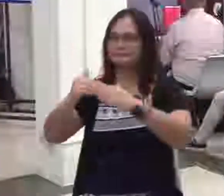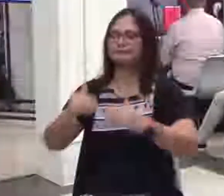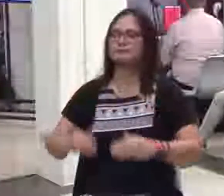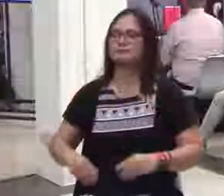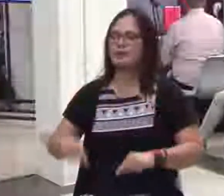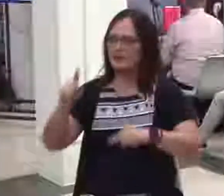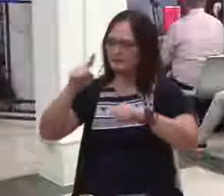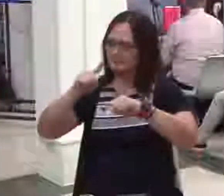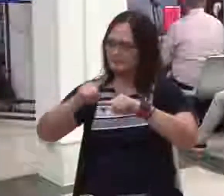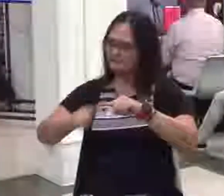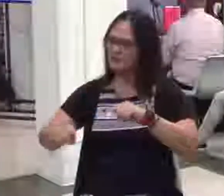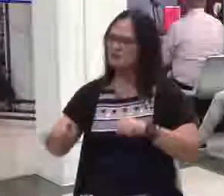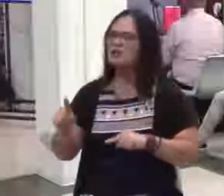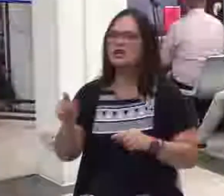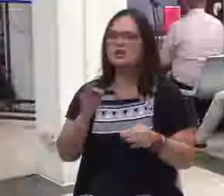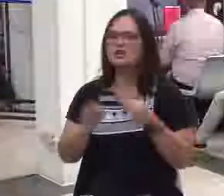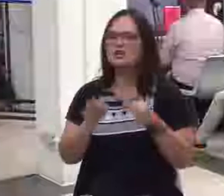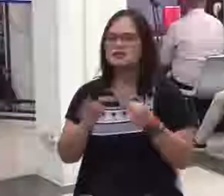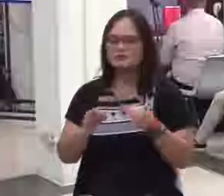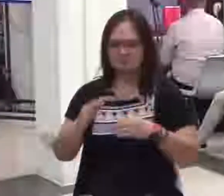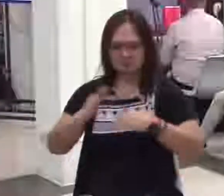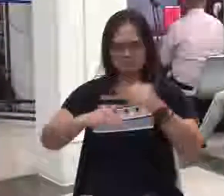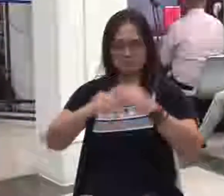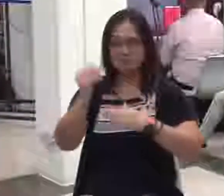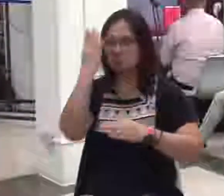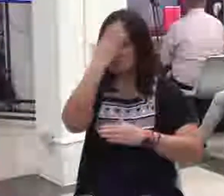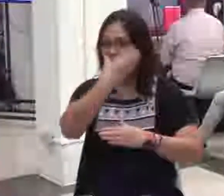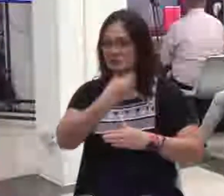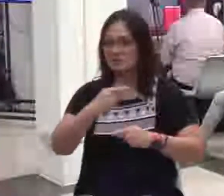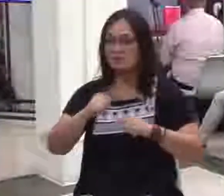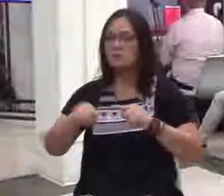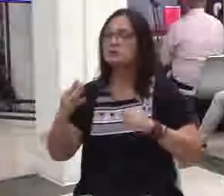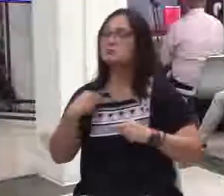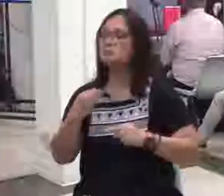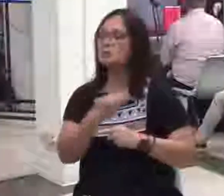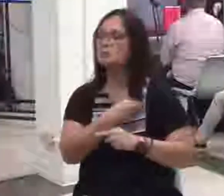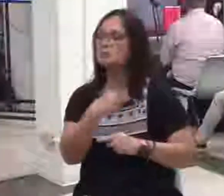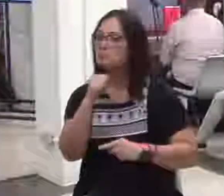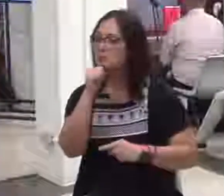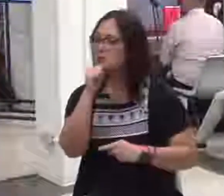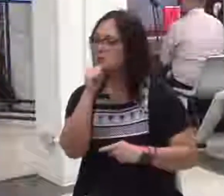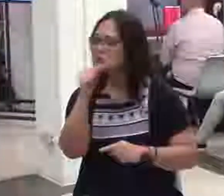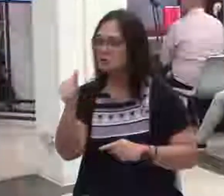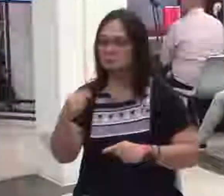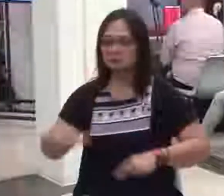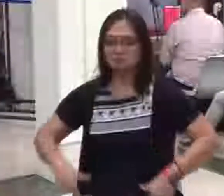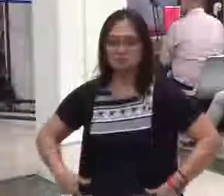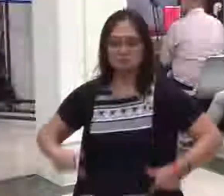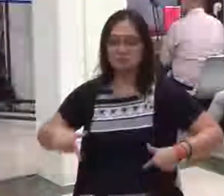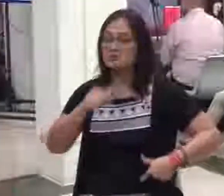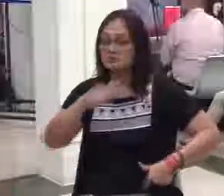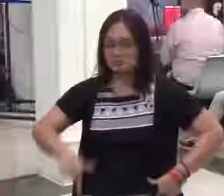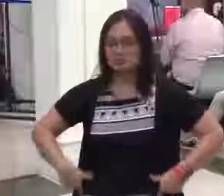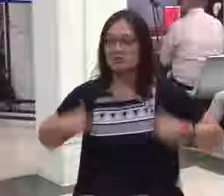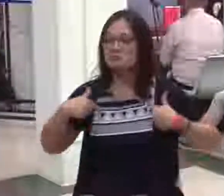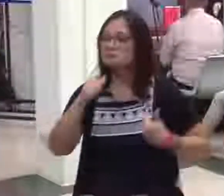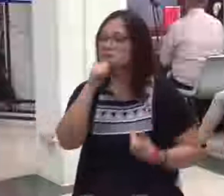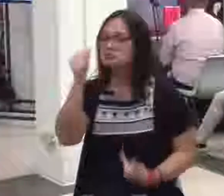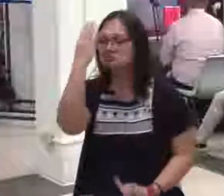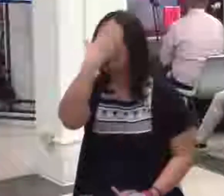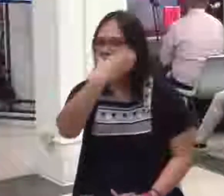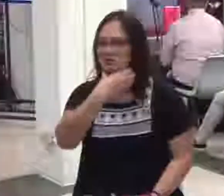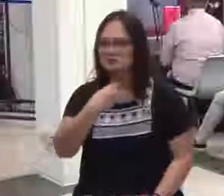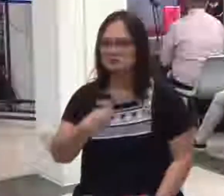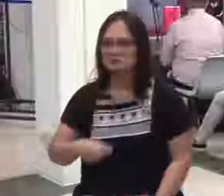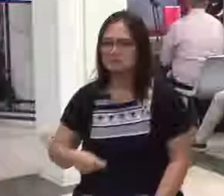gandang building, kung hindi maganda ang buhay ng mga tao na miyembro ng eklisya at bumubuo ng eklisya, wala po